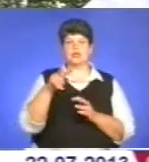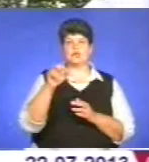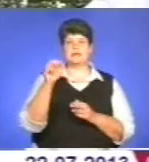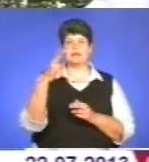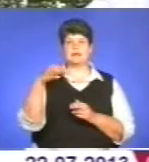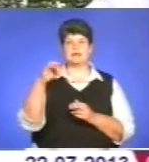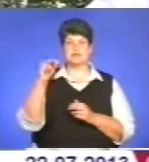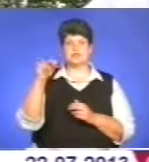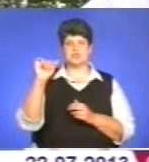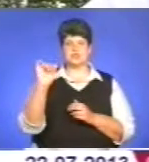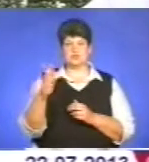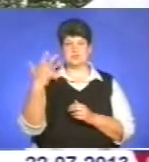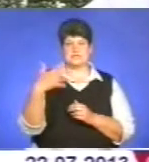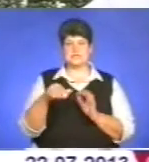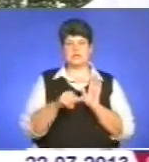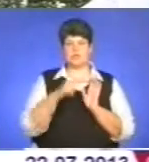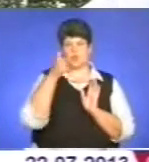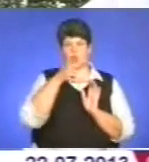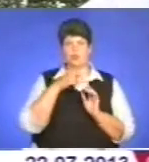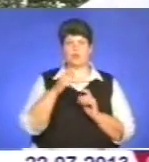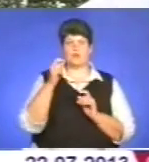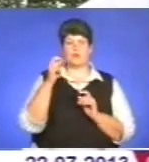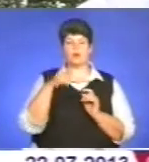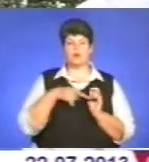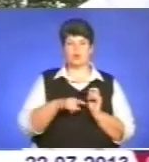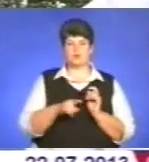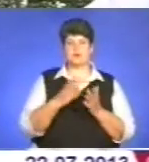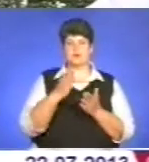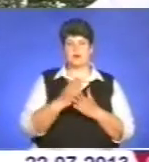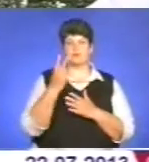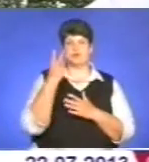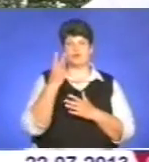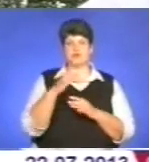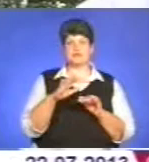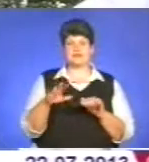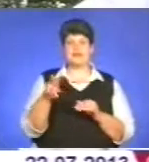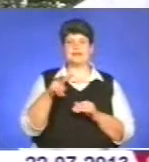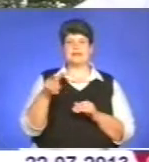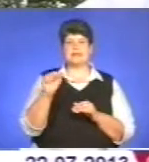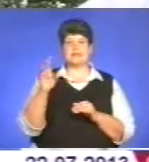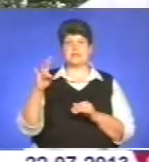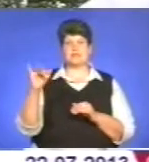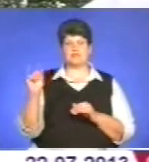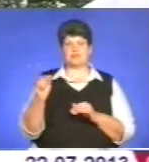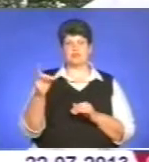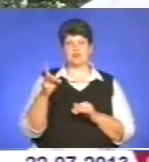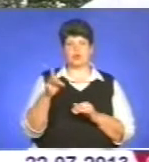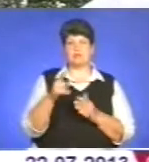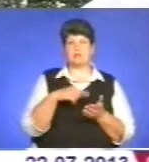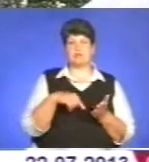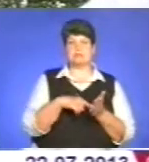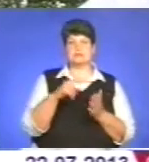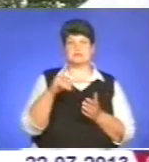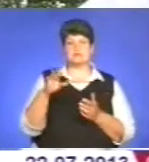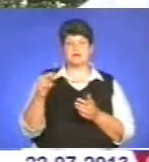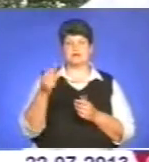-го року народження. В тому числі маємо двоє діток. Це в Лановецькому районі і в Збаражському місті Збаражі. Три